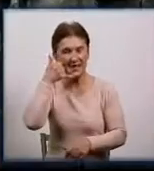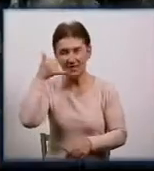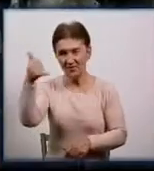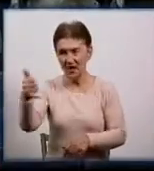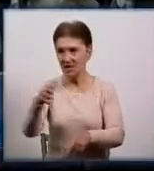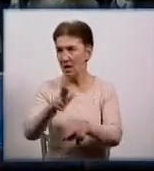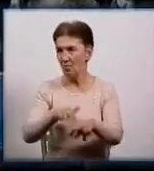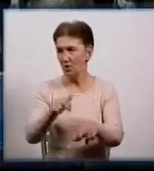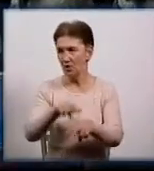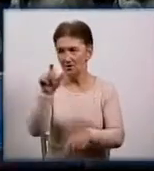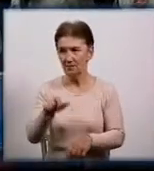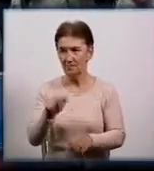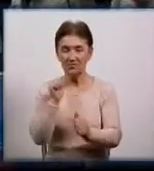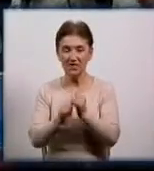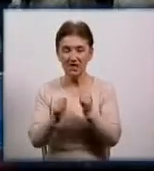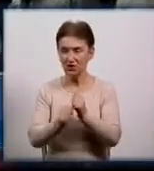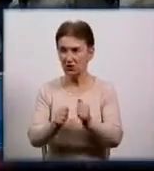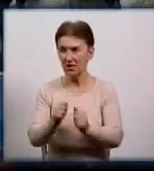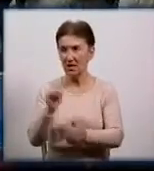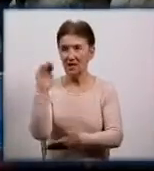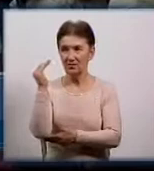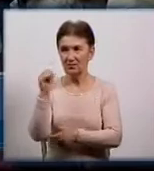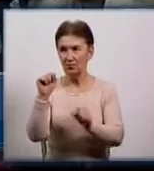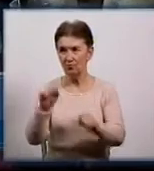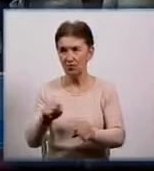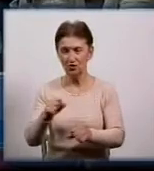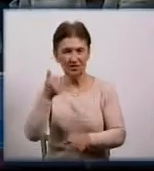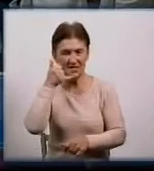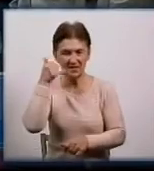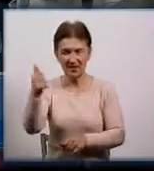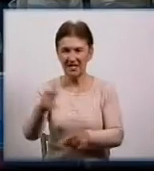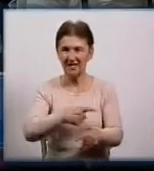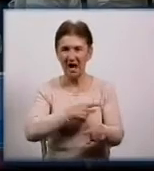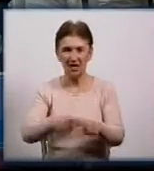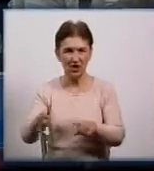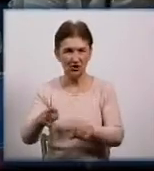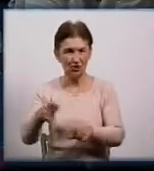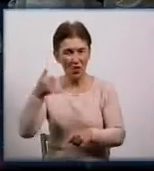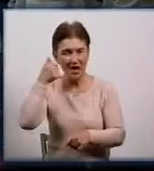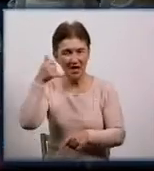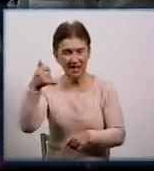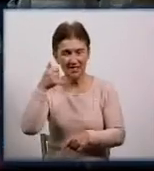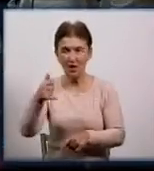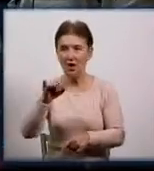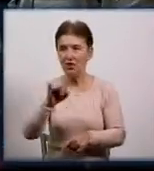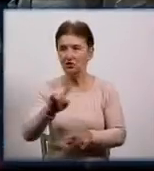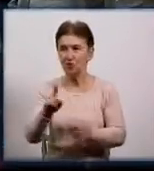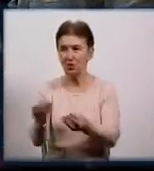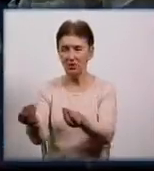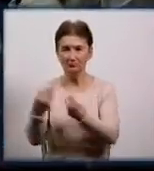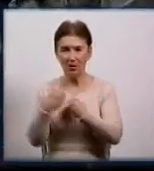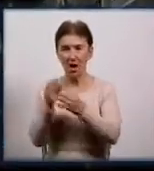Кожна дитина може звернутися і на гарячу лінію, і саме до відповідальної людини, щоб отримати